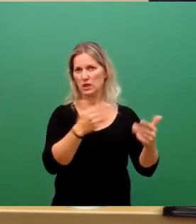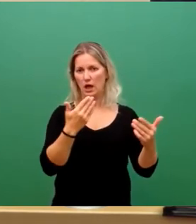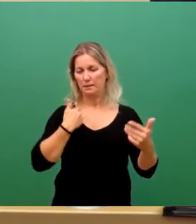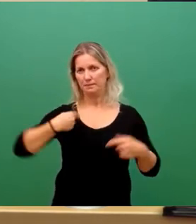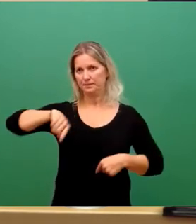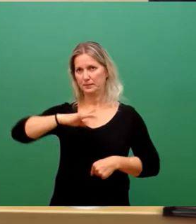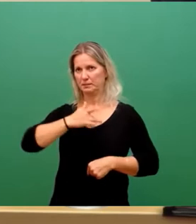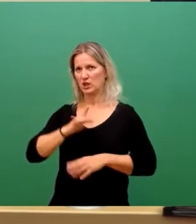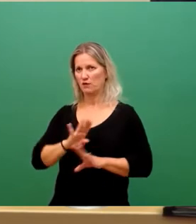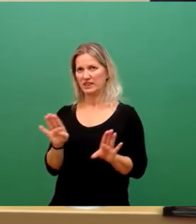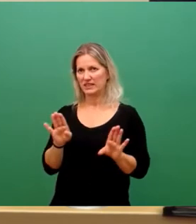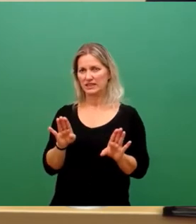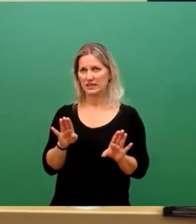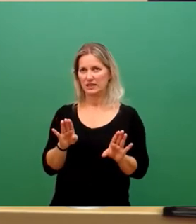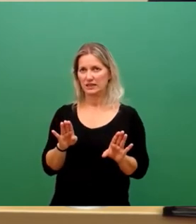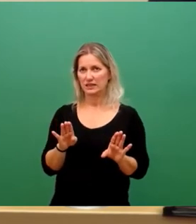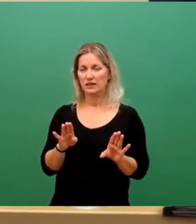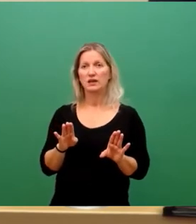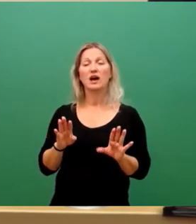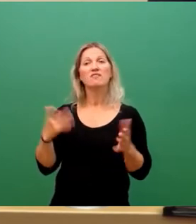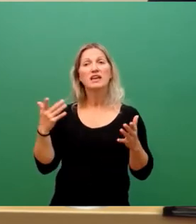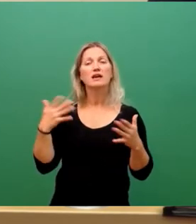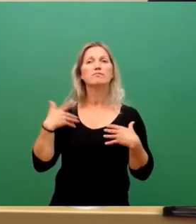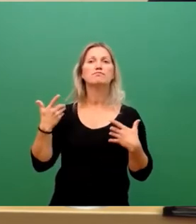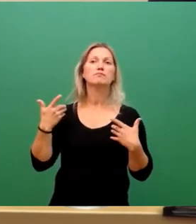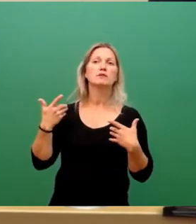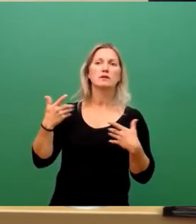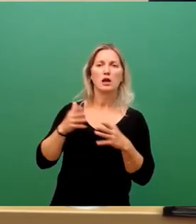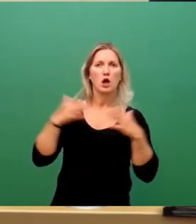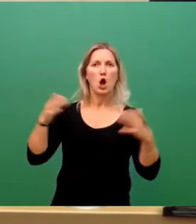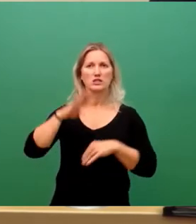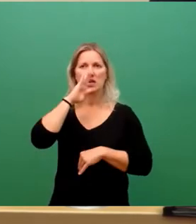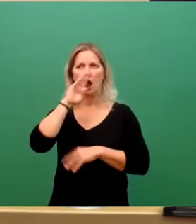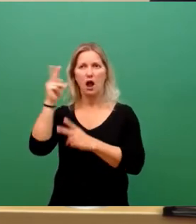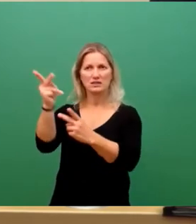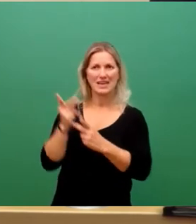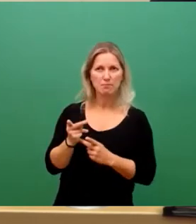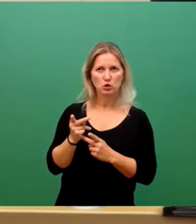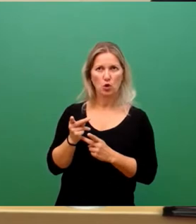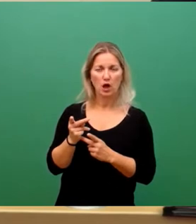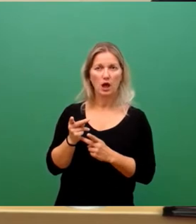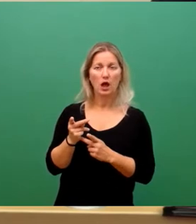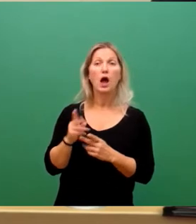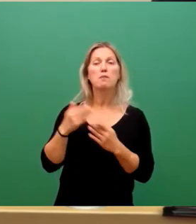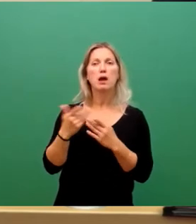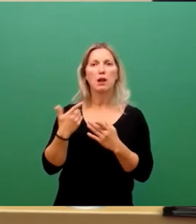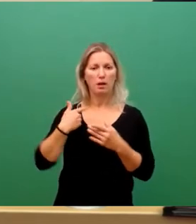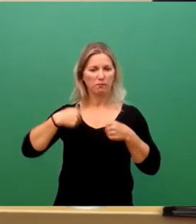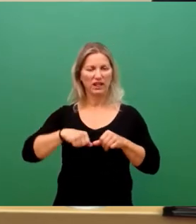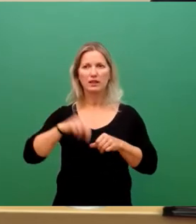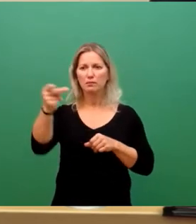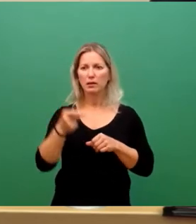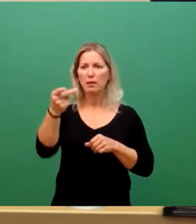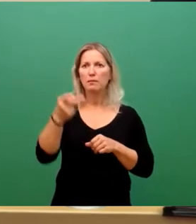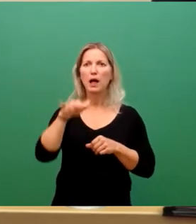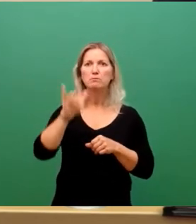Gasimporteure unter die Rettungsschirme gehen müssen, weil Sie Verpflichtungen uns zum Beispiel, Stadtwerken gegenüber haben und auf der anderen